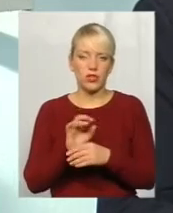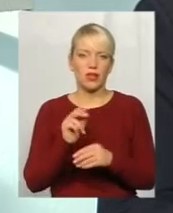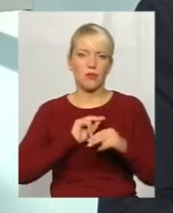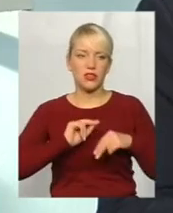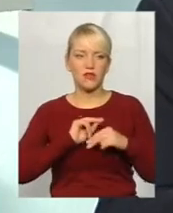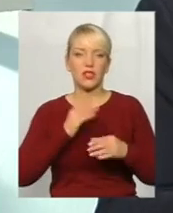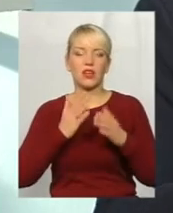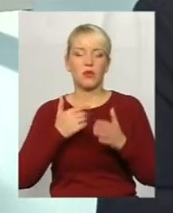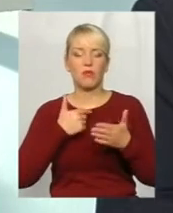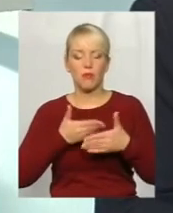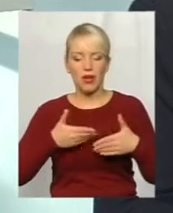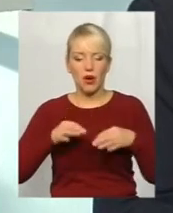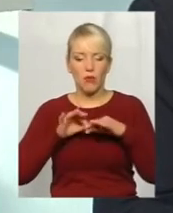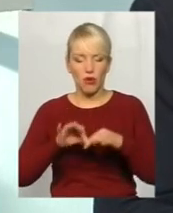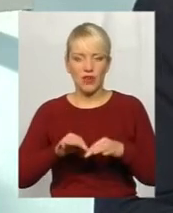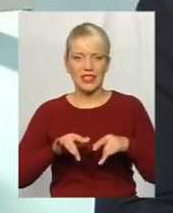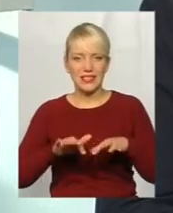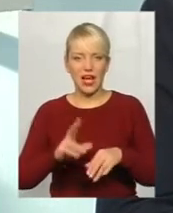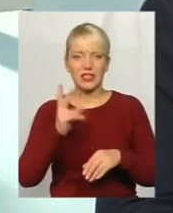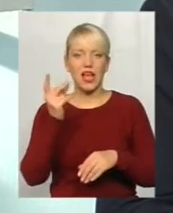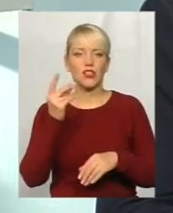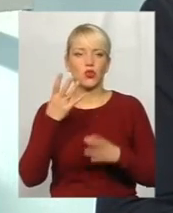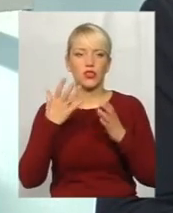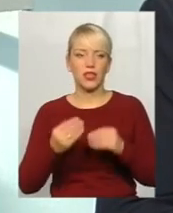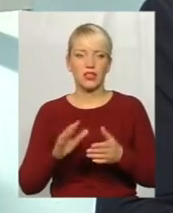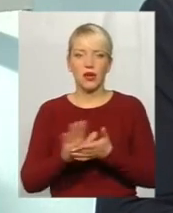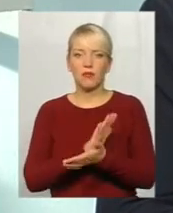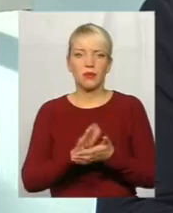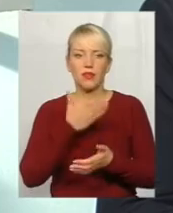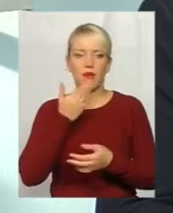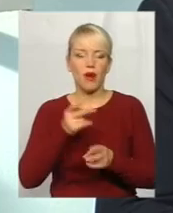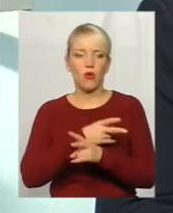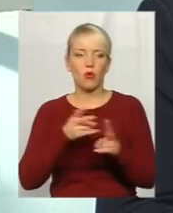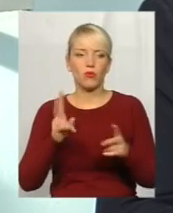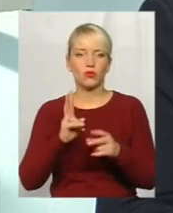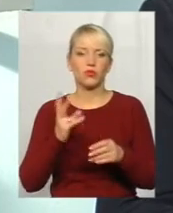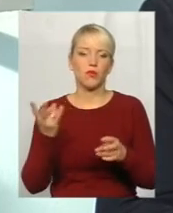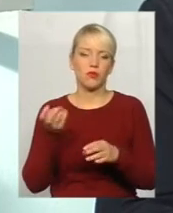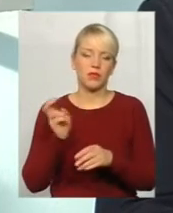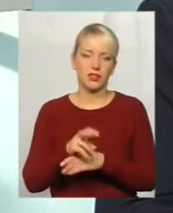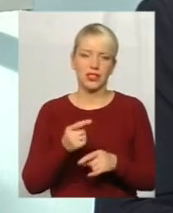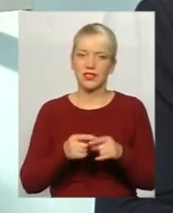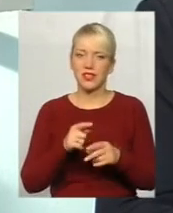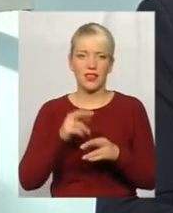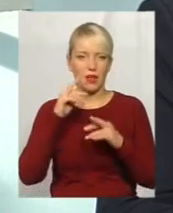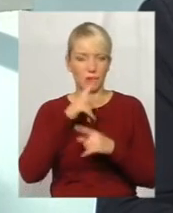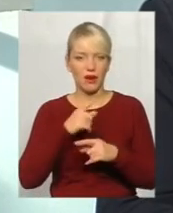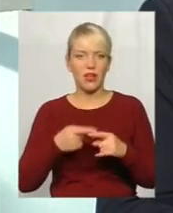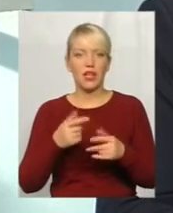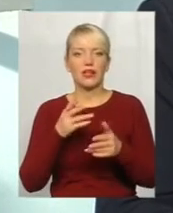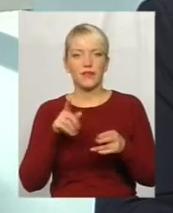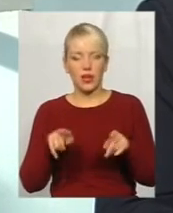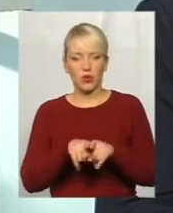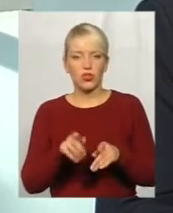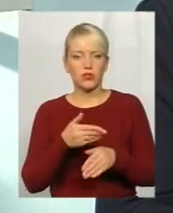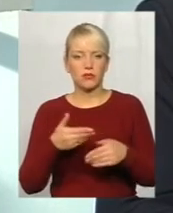ми провели заход, а після того на другий день там прибирати нема кому, значить, що хтось повинен прийти, до кінця це правильно. Ми відкрили сьогодні